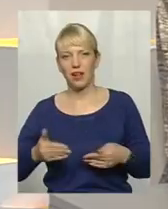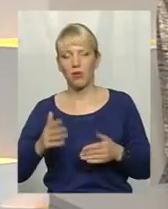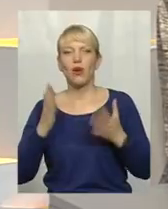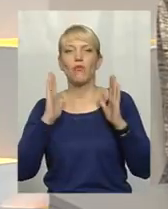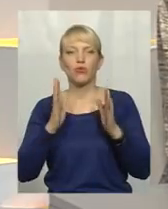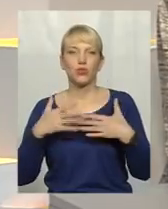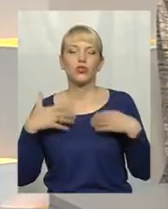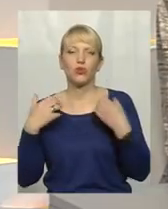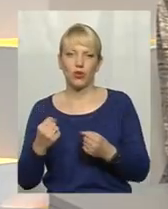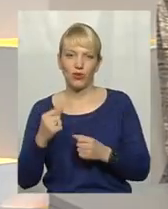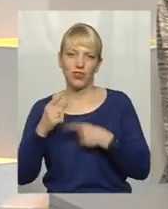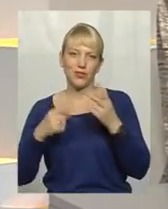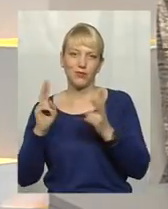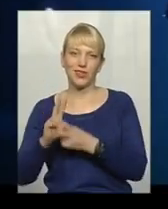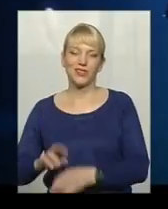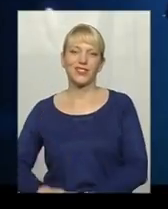Будьте здорові. Побачимось.